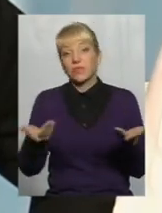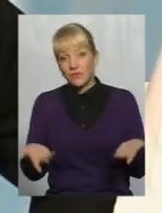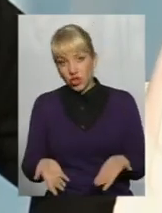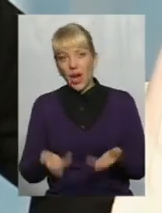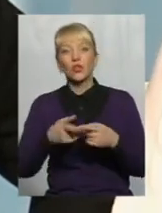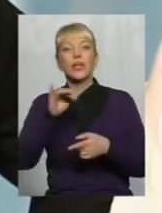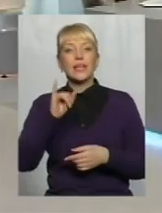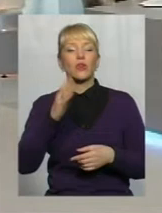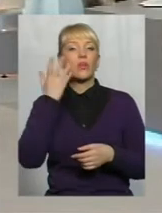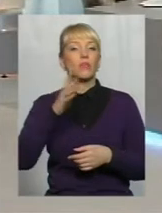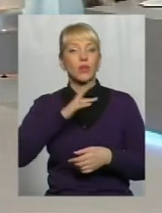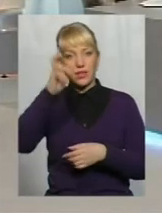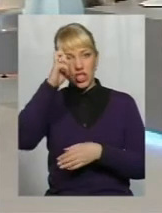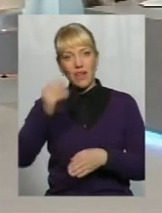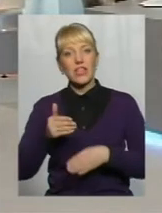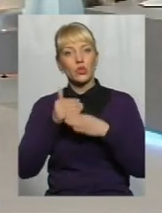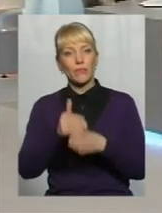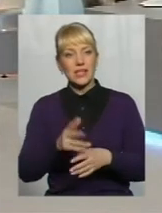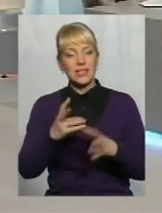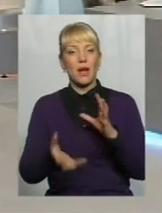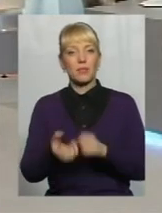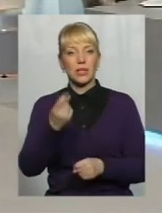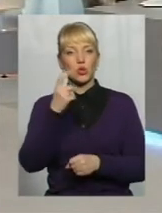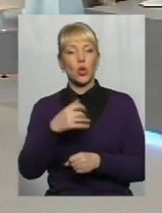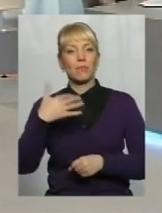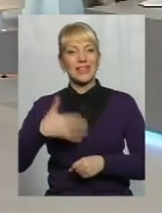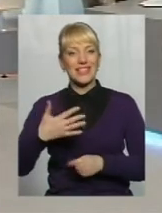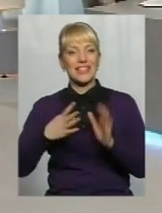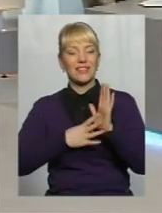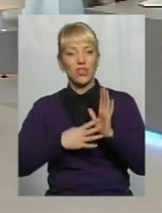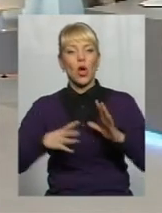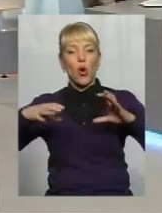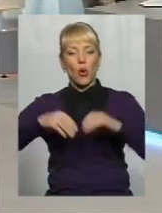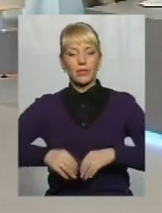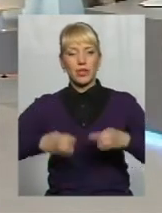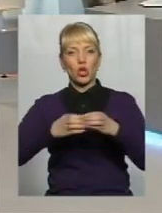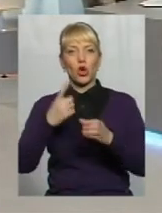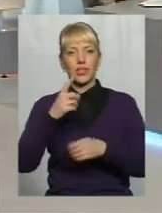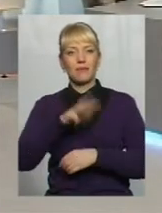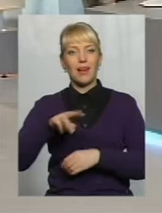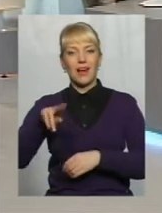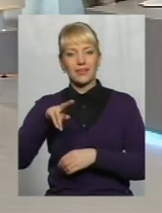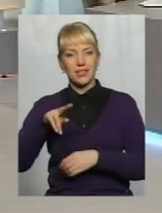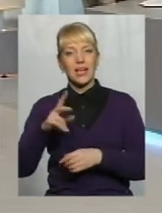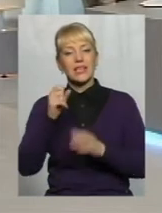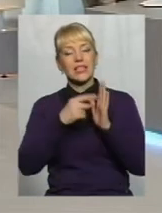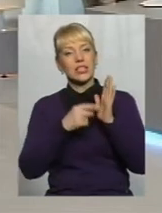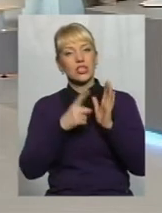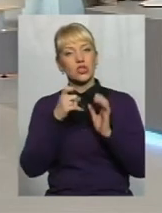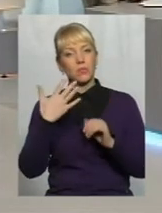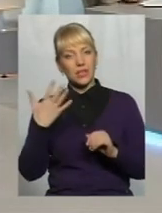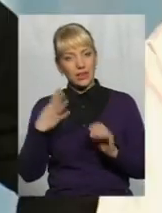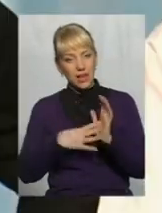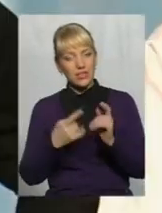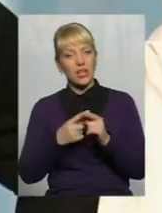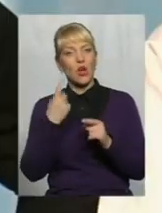коли була державна субвенція на підтримку 159 об'єднаних громад, мільярд гривень на 159 ділилось, це одна цифра, так?